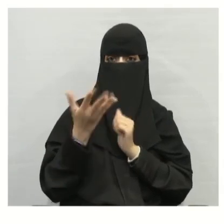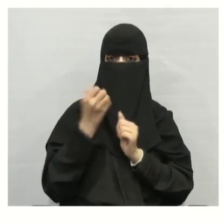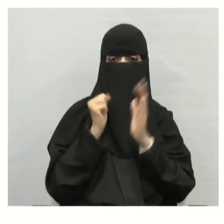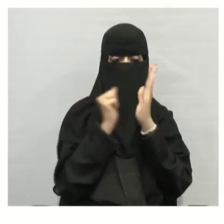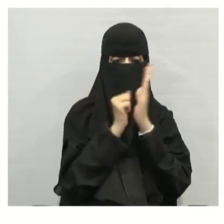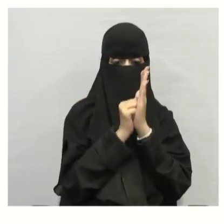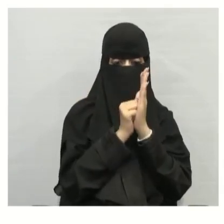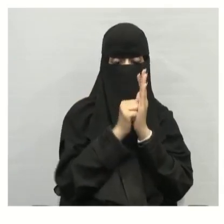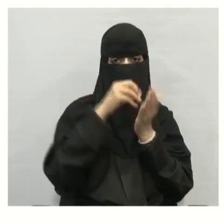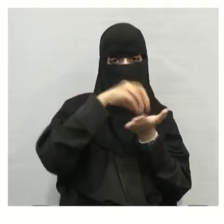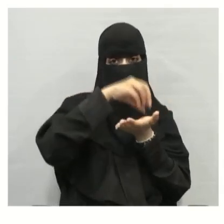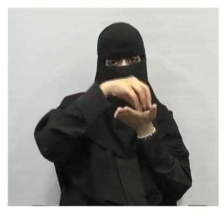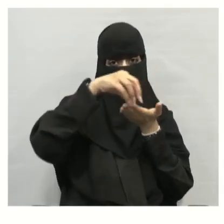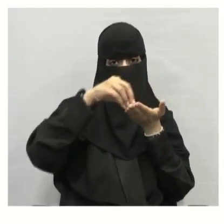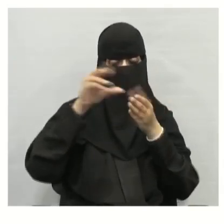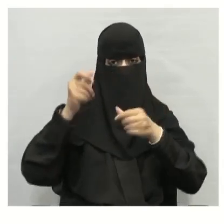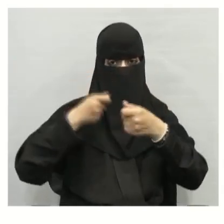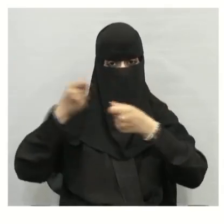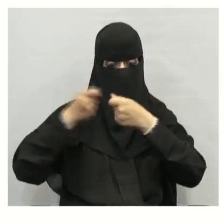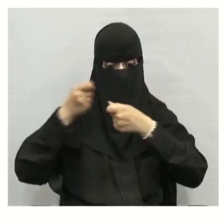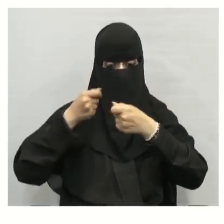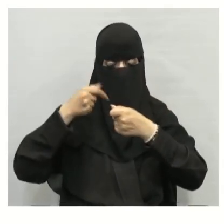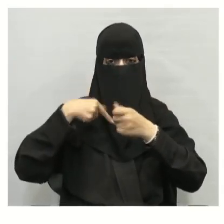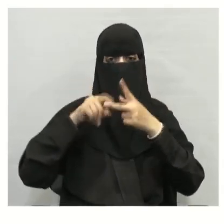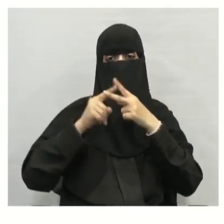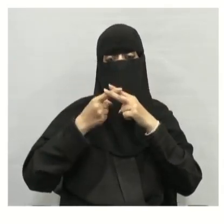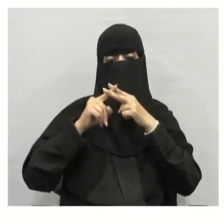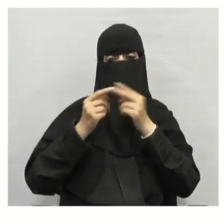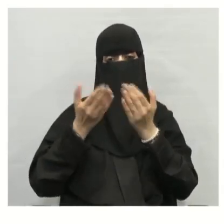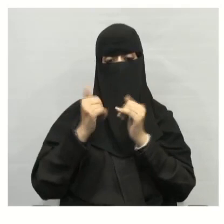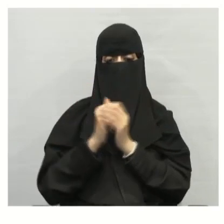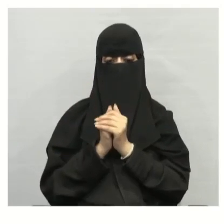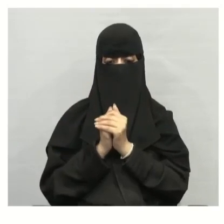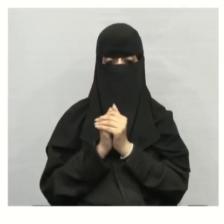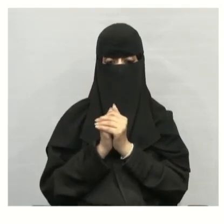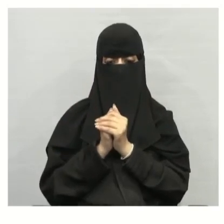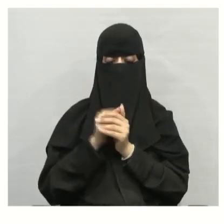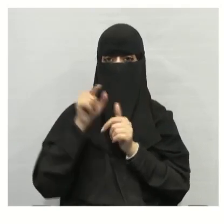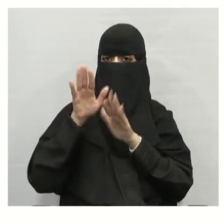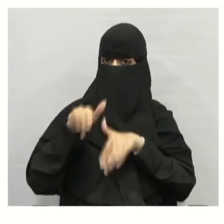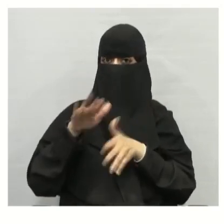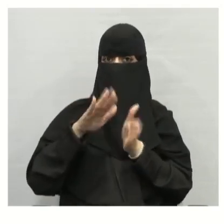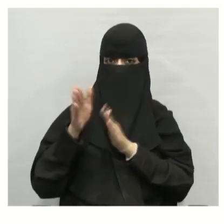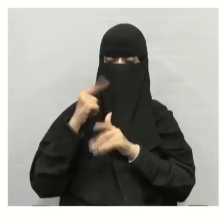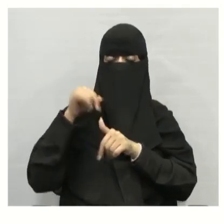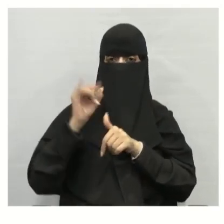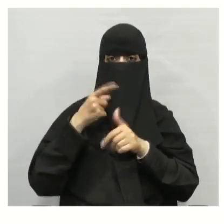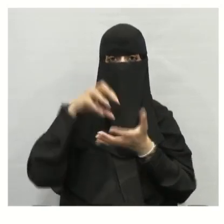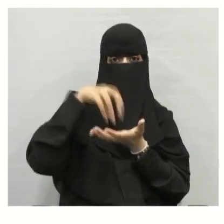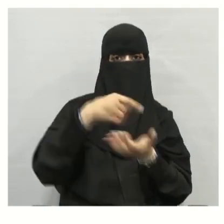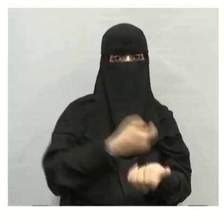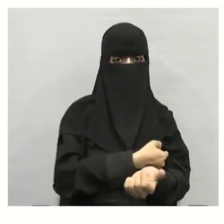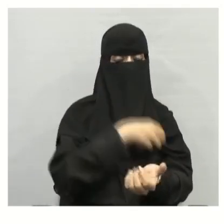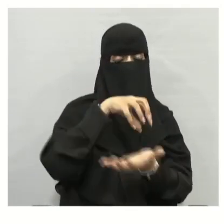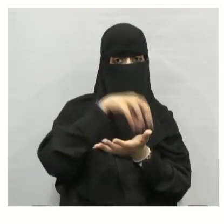من أين تنتج؟ تنتج من المنازل والمناطق التجارية والصناعية كذلك من المستشفيات